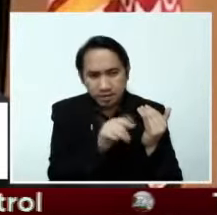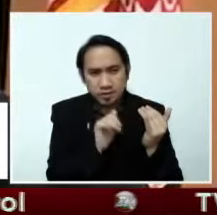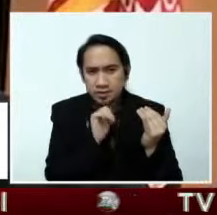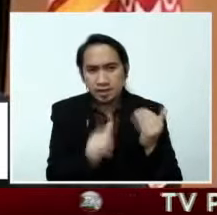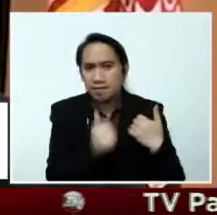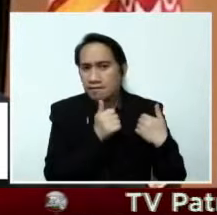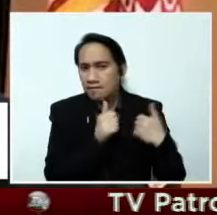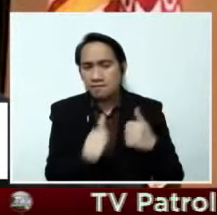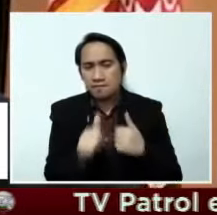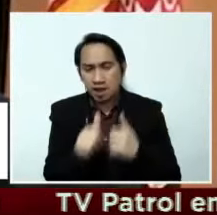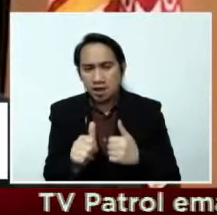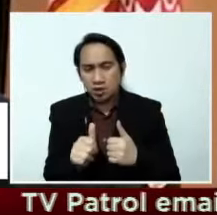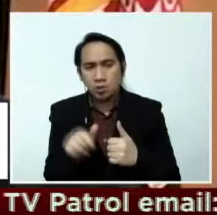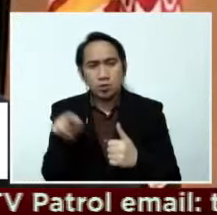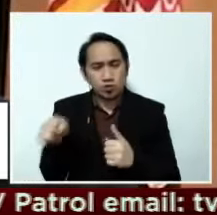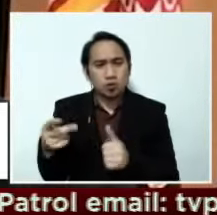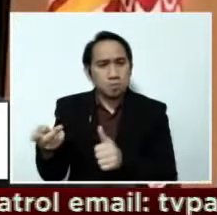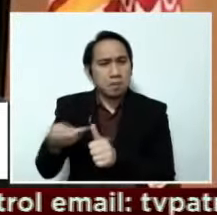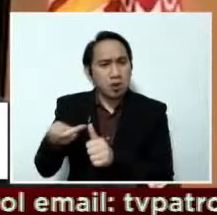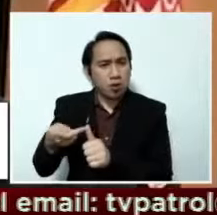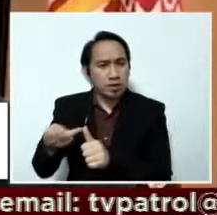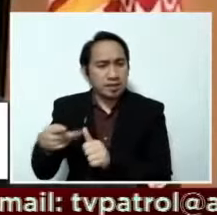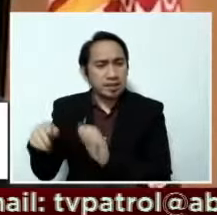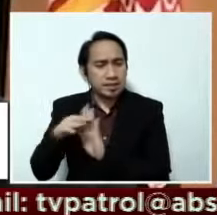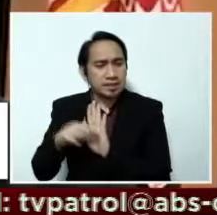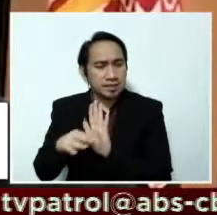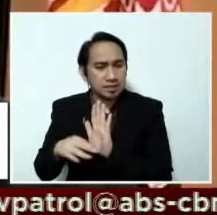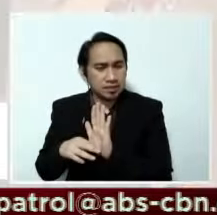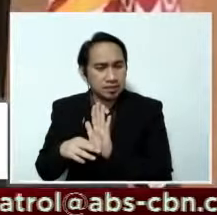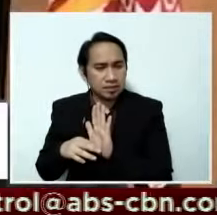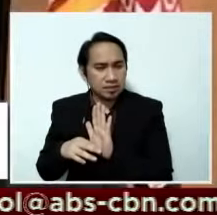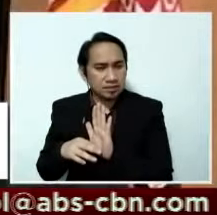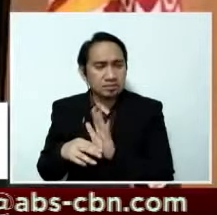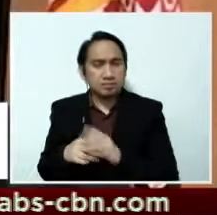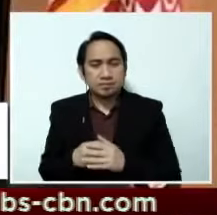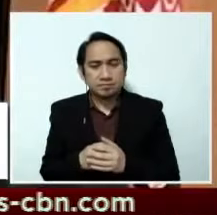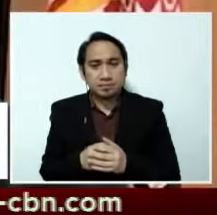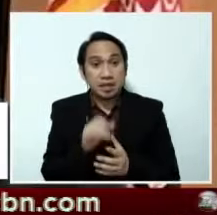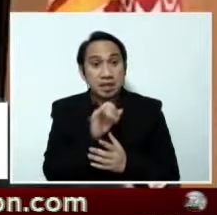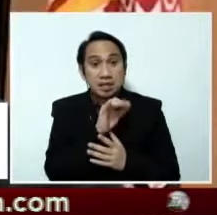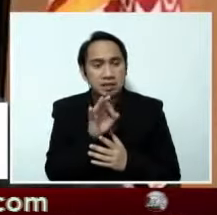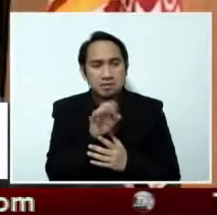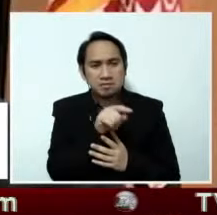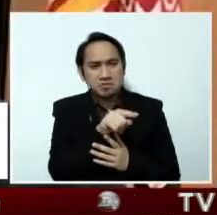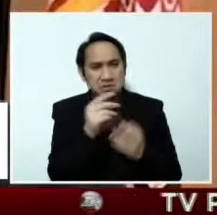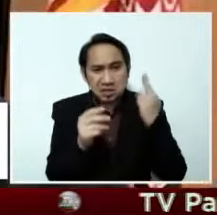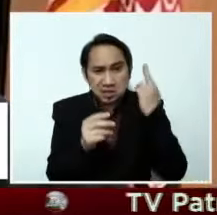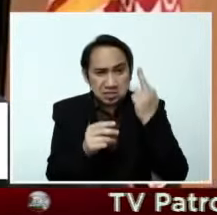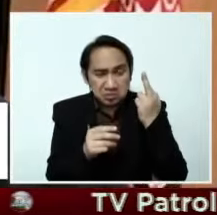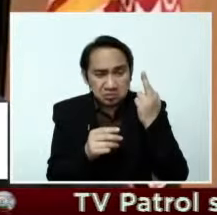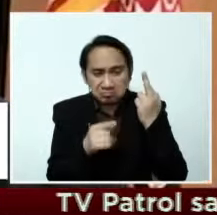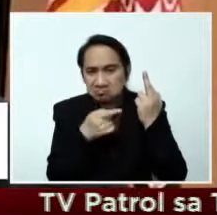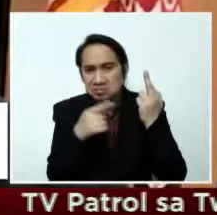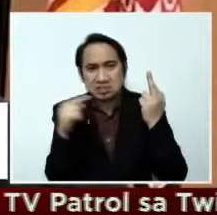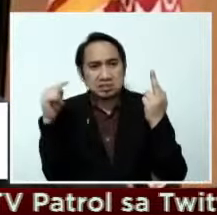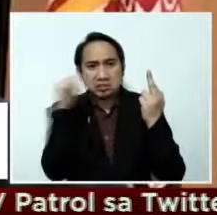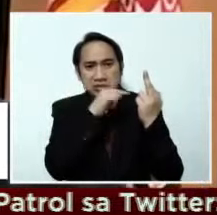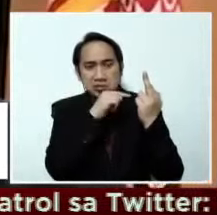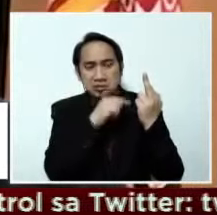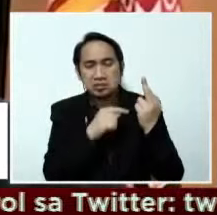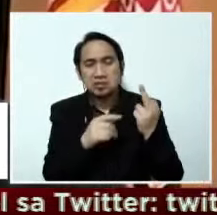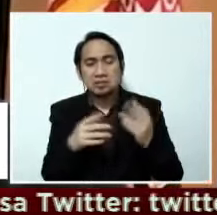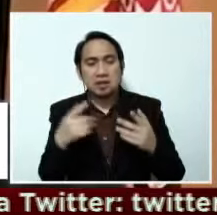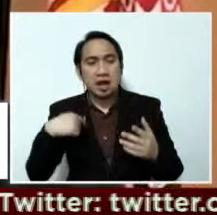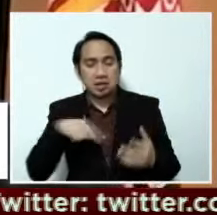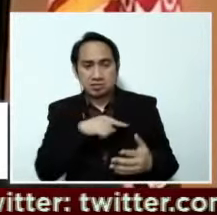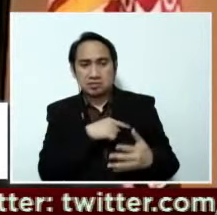ang priority listing na naayon sa National Deployment and Vaccination Plan. Kung hindi katanggap-tanggap at siya'y nagsinungaling, automatic kami po